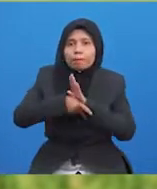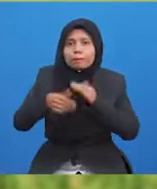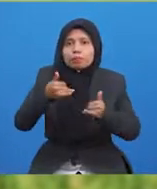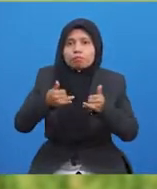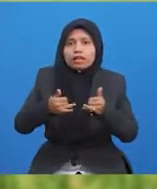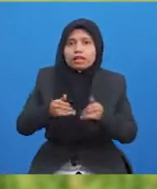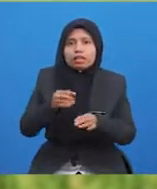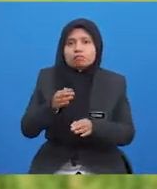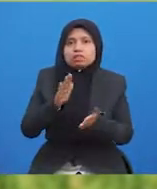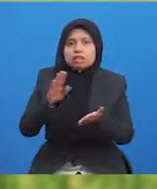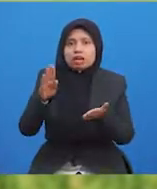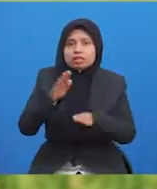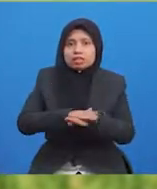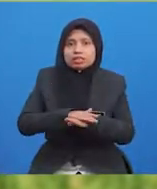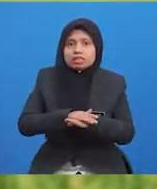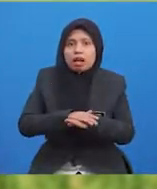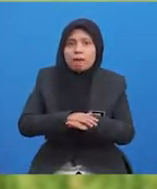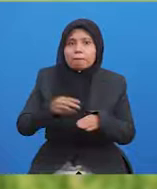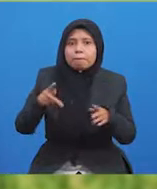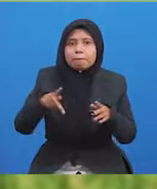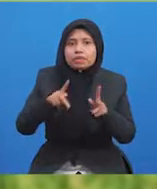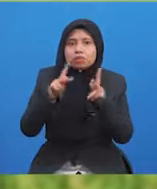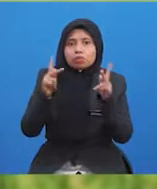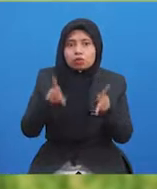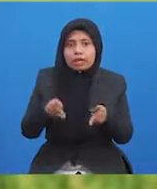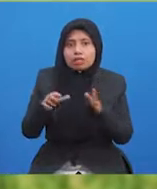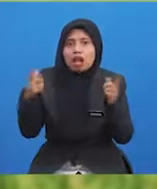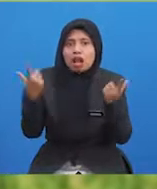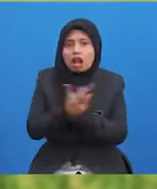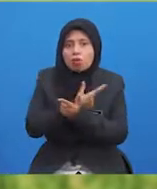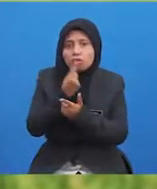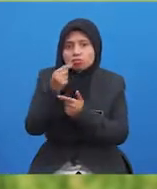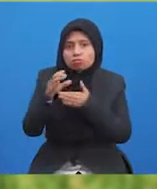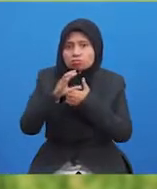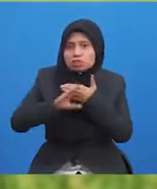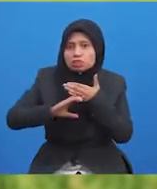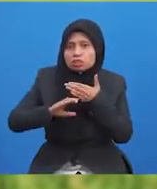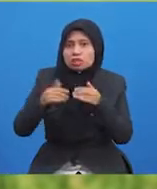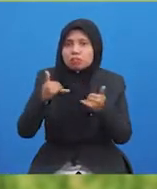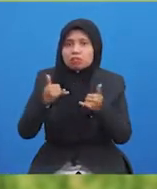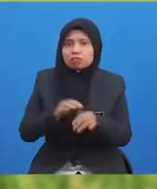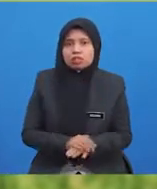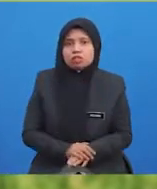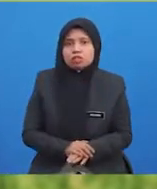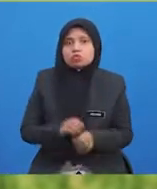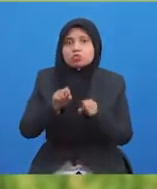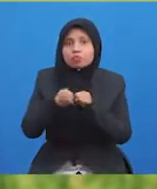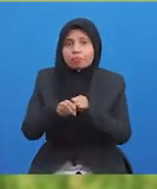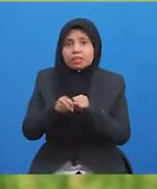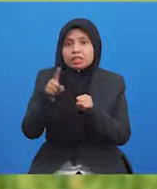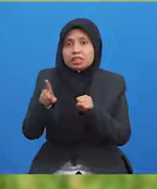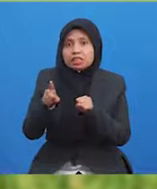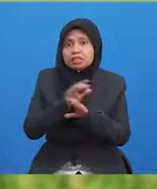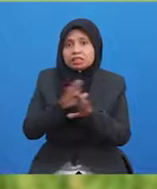pertahanan ke atas pemain penyerang pasukan lawan dengan niat untuk mencederakan pemain tersebut agar beliau tidak